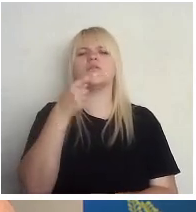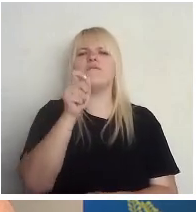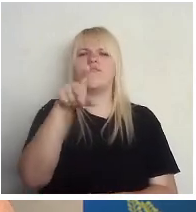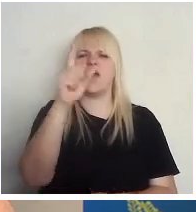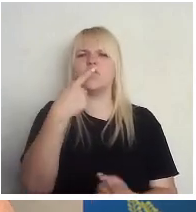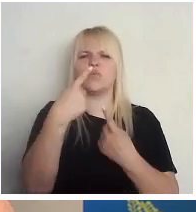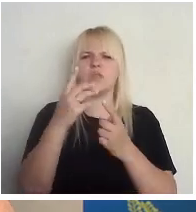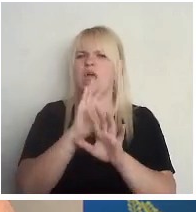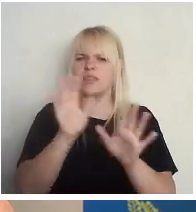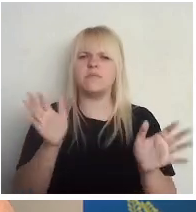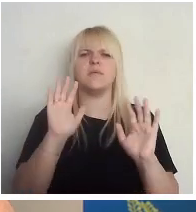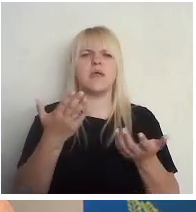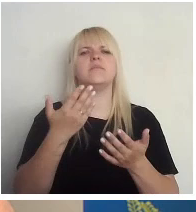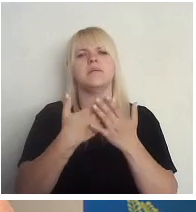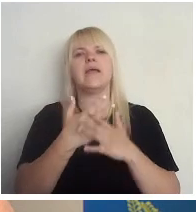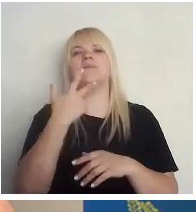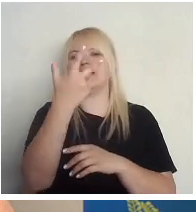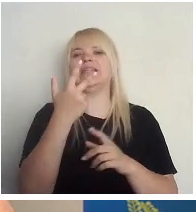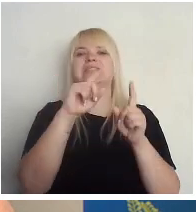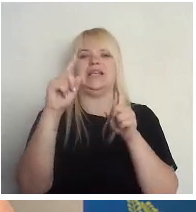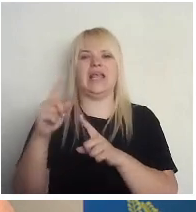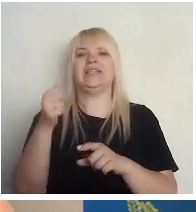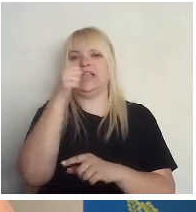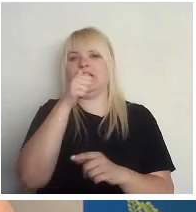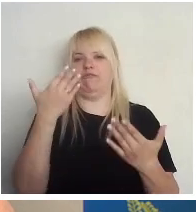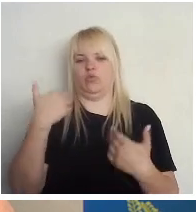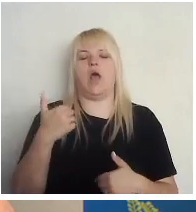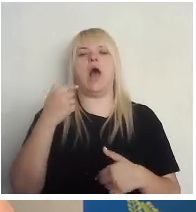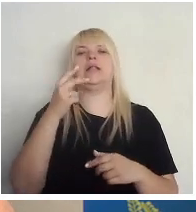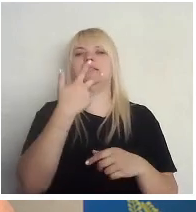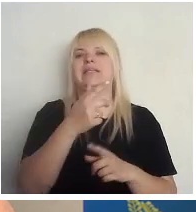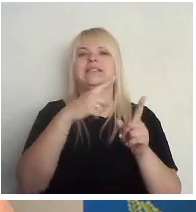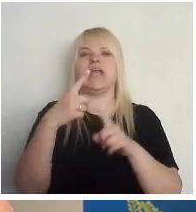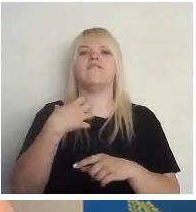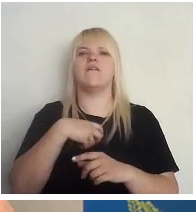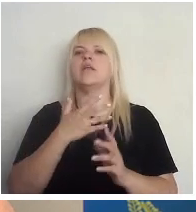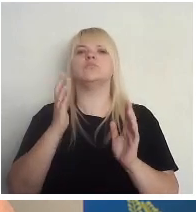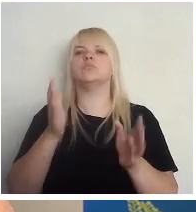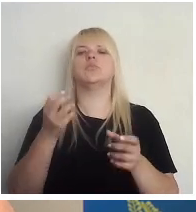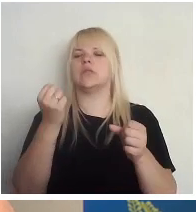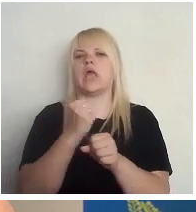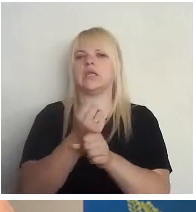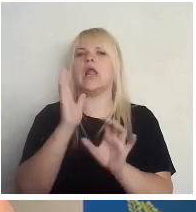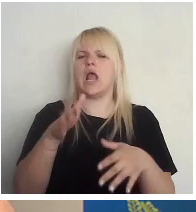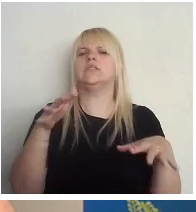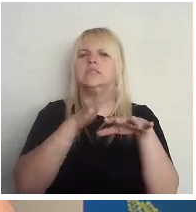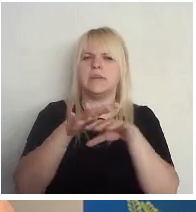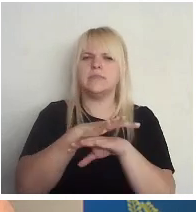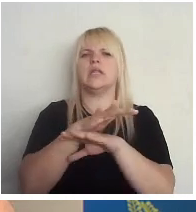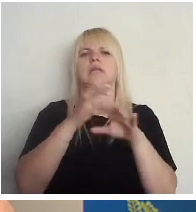kas jums, teiksim, būtu tā trīs punkti individuāli, ko jūs domāt, kas būtu jādara, lai sabiedrība tiešām